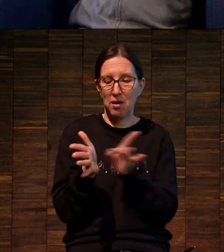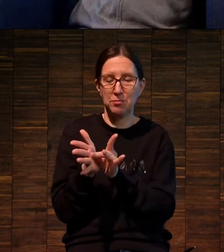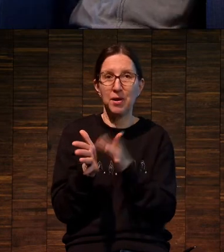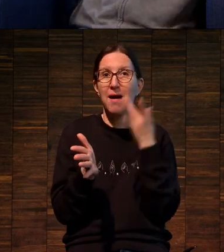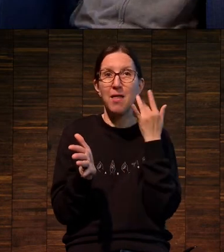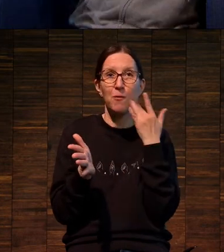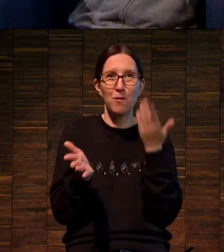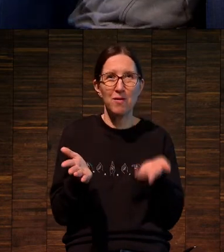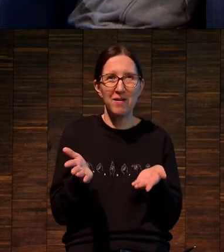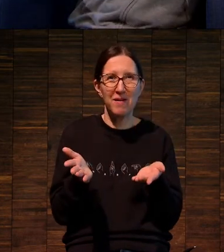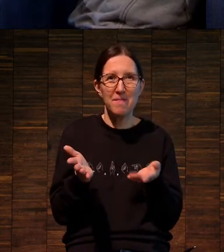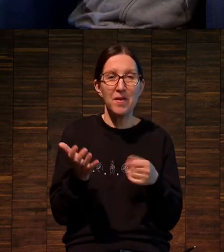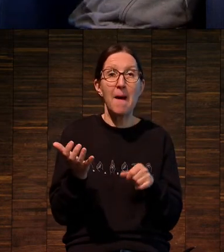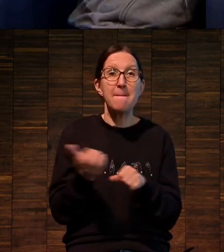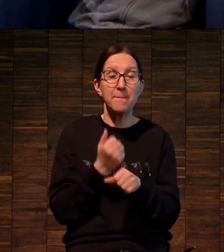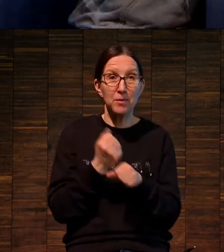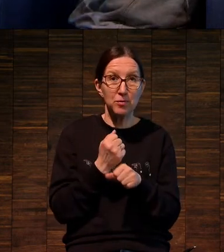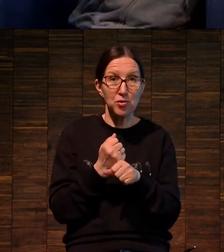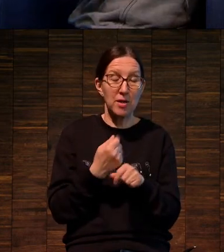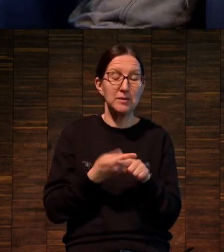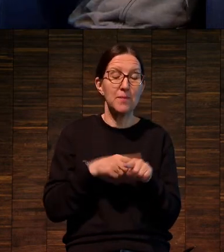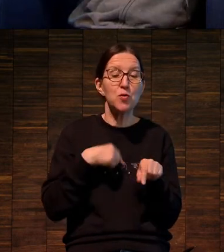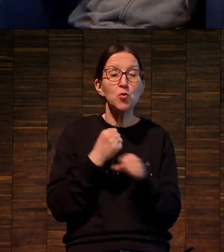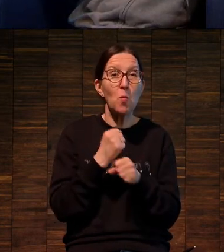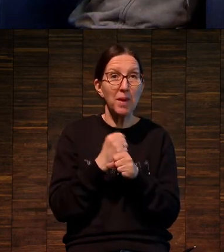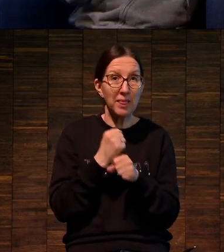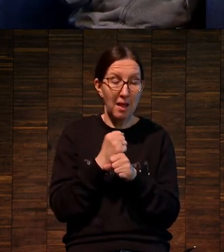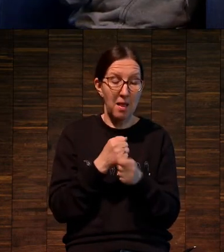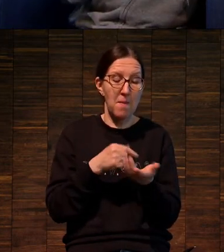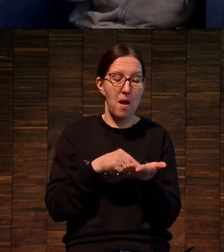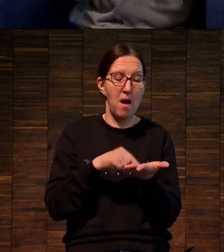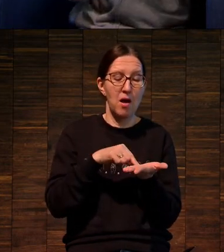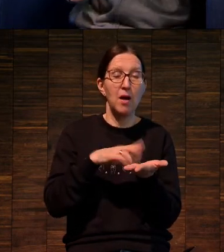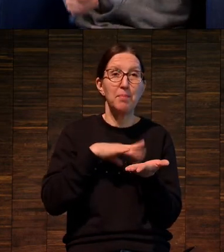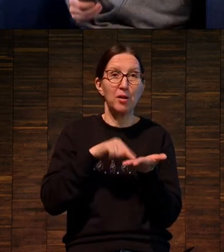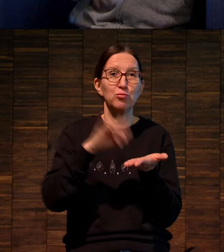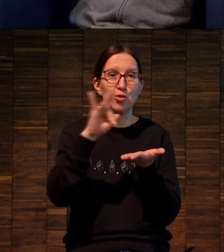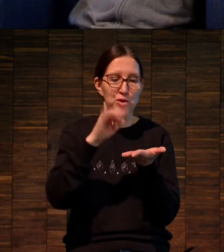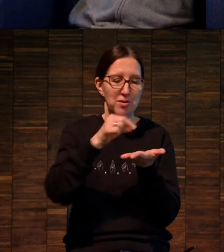когда мы берем и тонким слоем раскатываем валиком краску по вот этой поверхности,